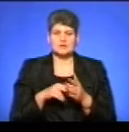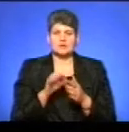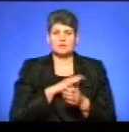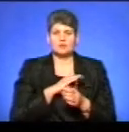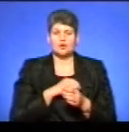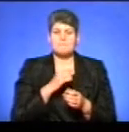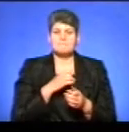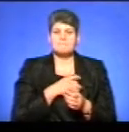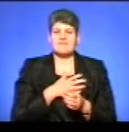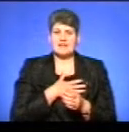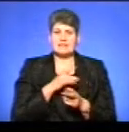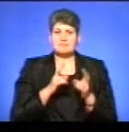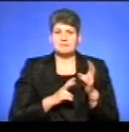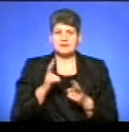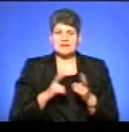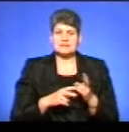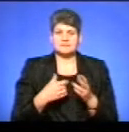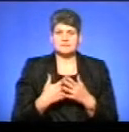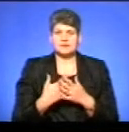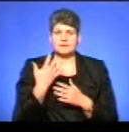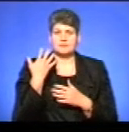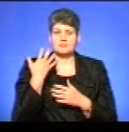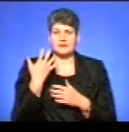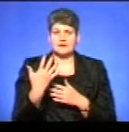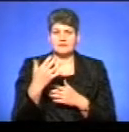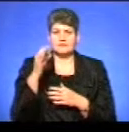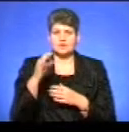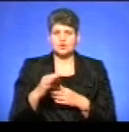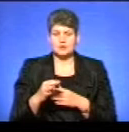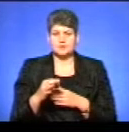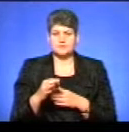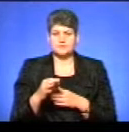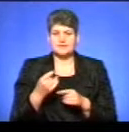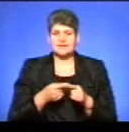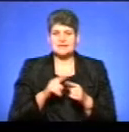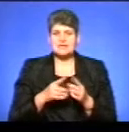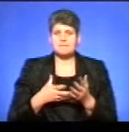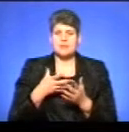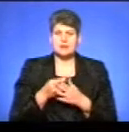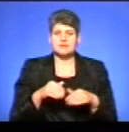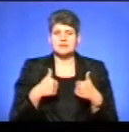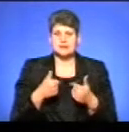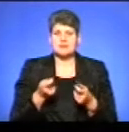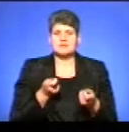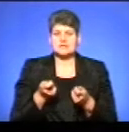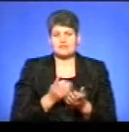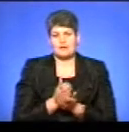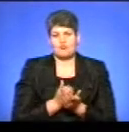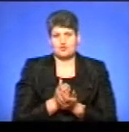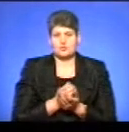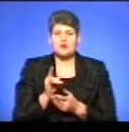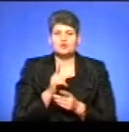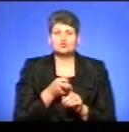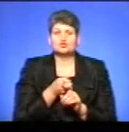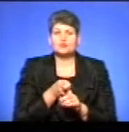підприємств, і майже до 5% – це плата за надання адміністративних послуг. А що